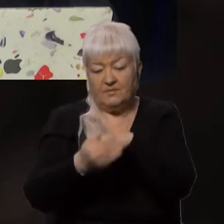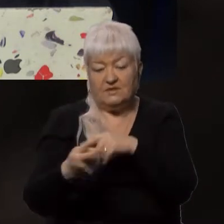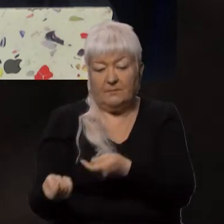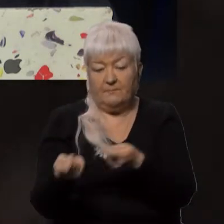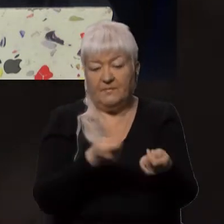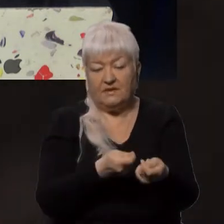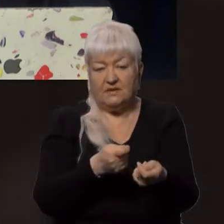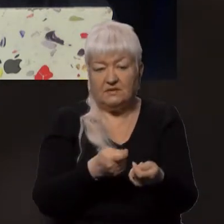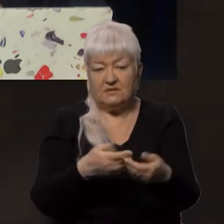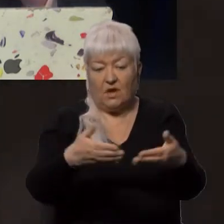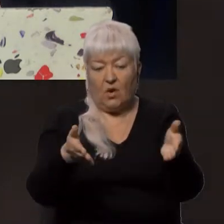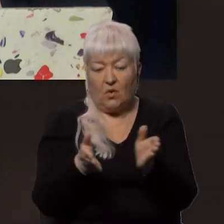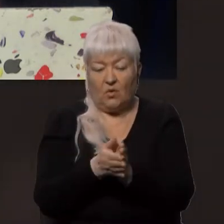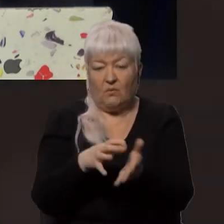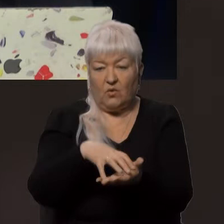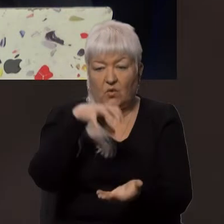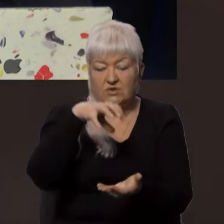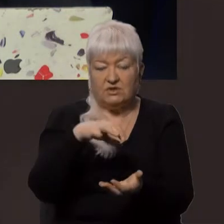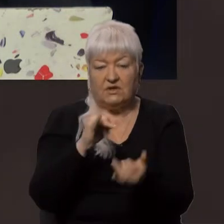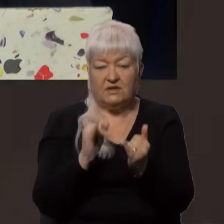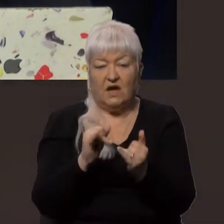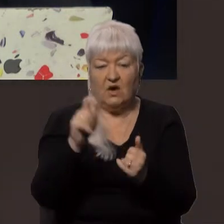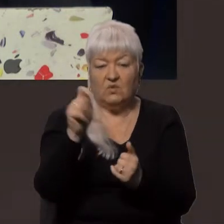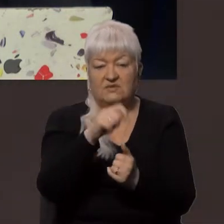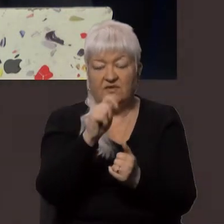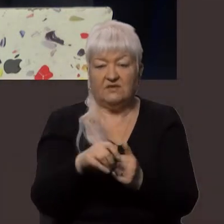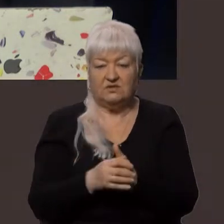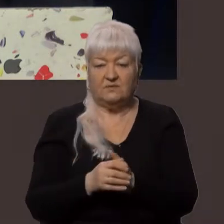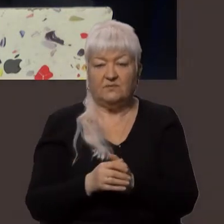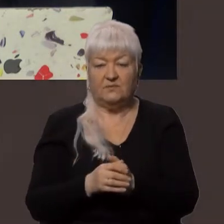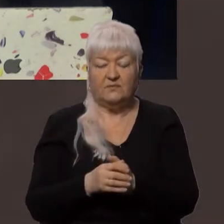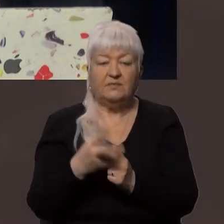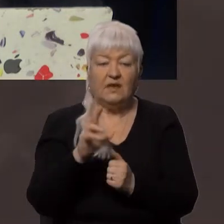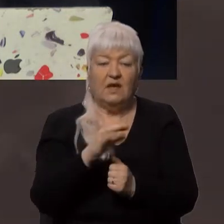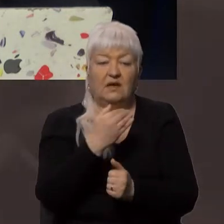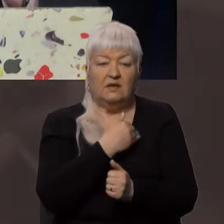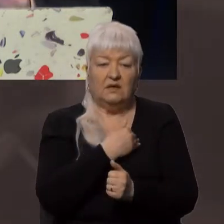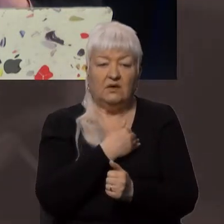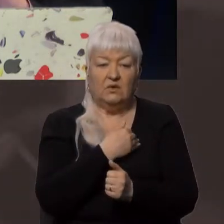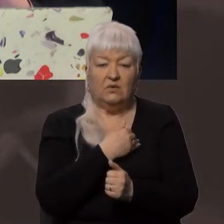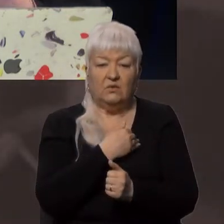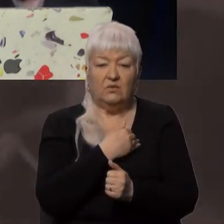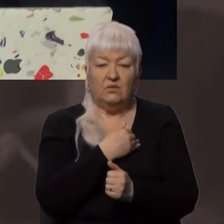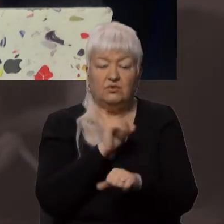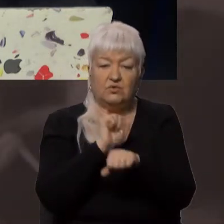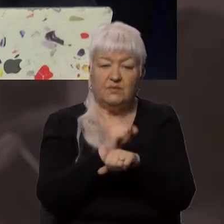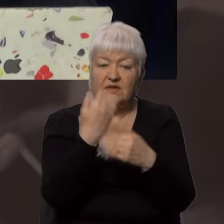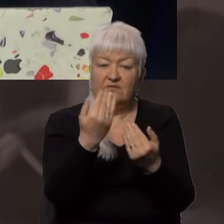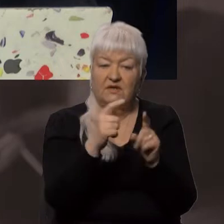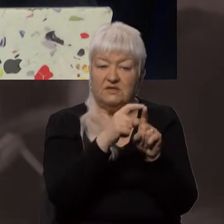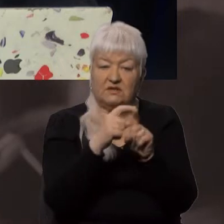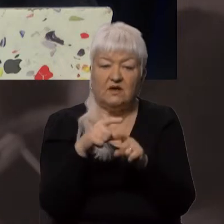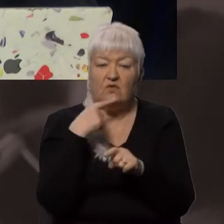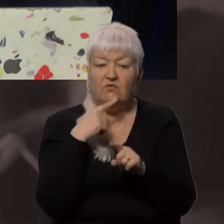для їхнього освячення. Хочу, Михайле, я тут хочу зупинитися на такій вашій тезі. Ви кажете, що є